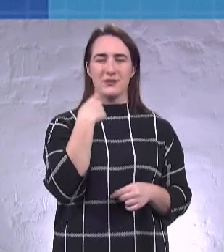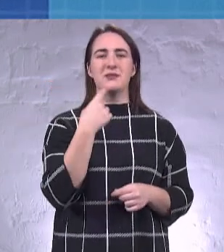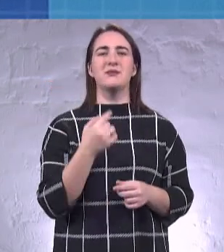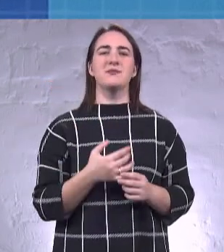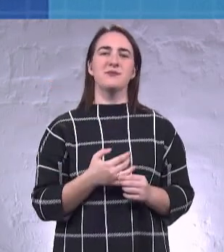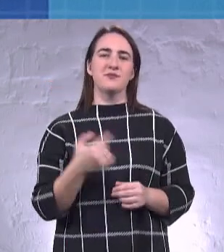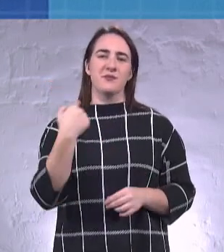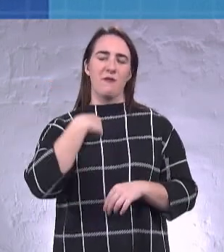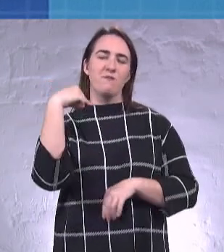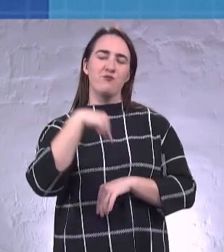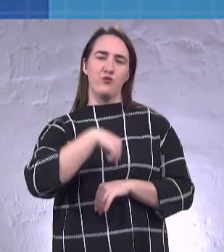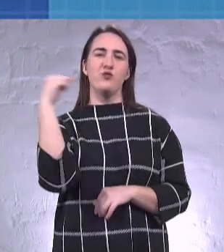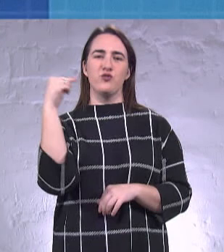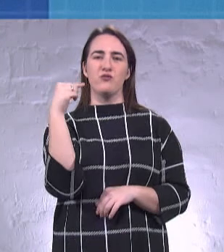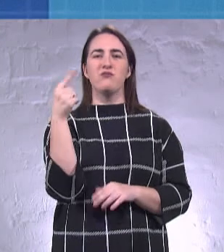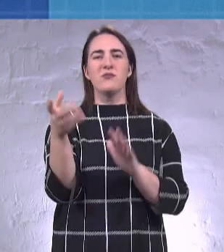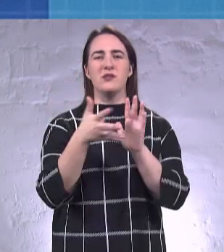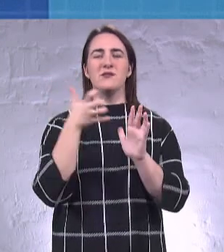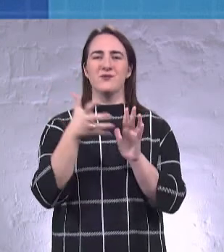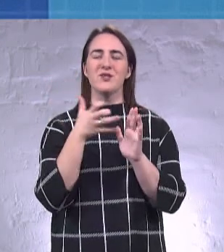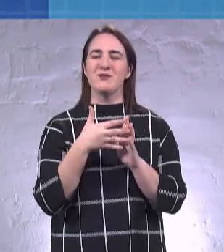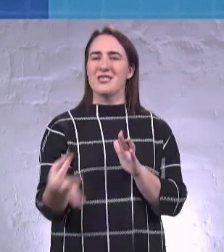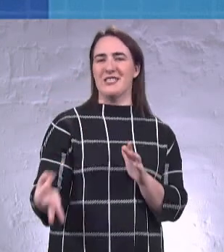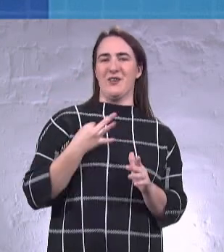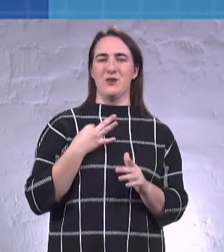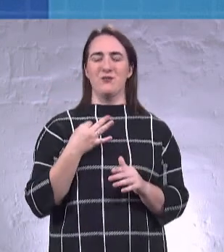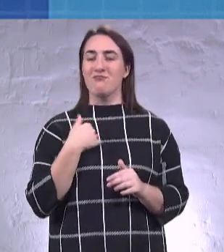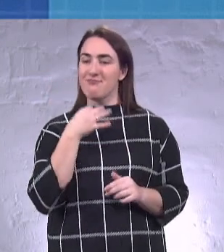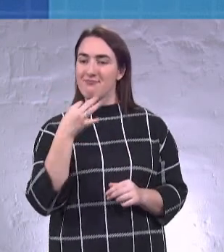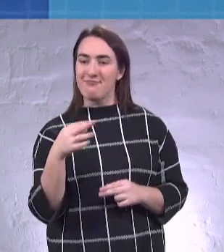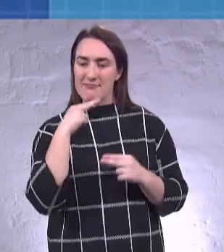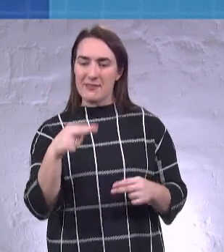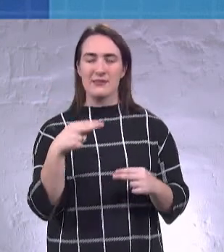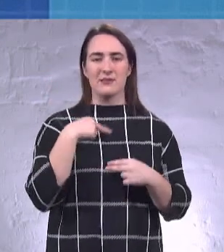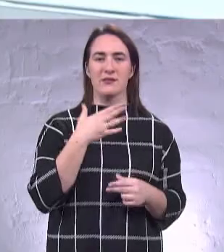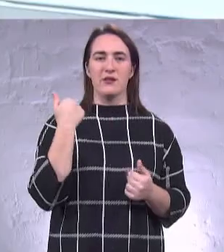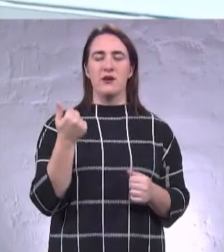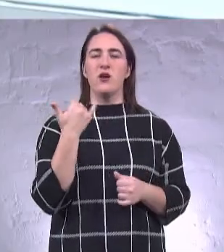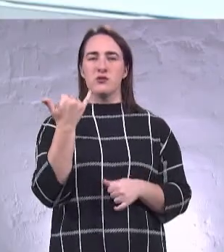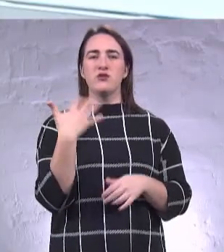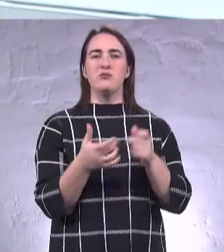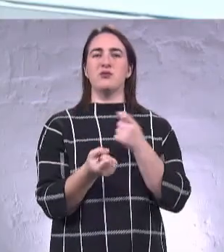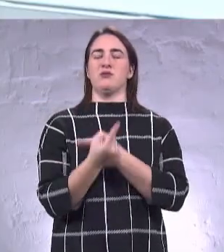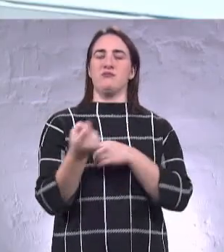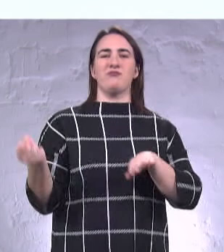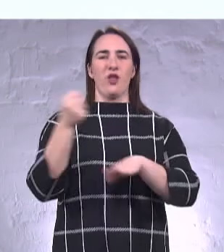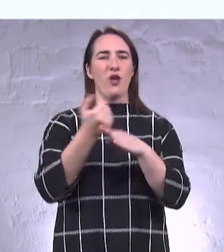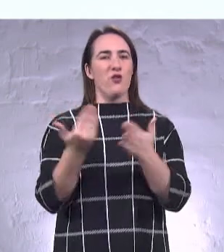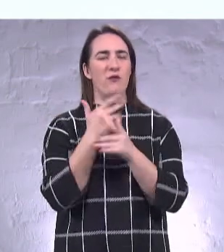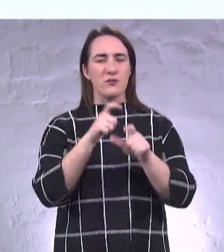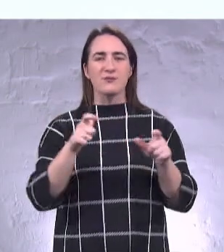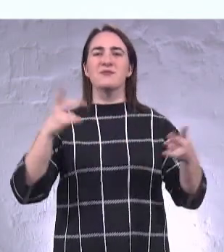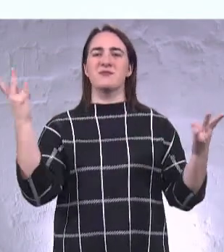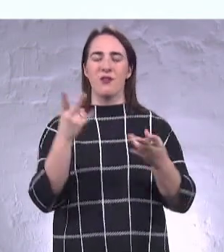я відчув, не вистачає згороднього зв'язку, а особливо зараз, коли прийшли нові люди, треба